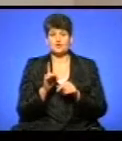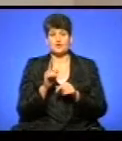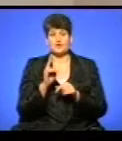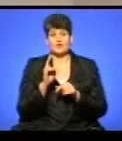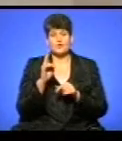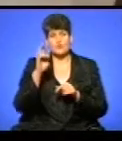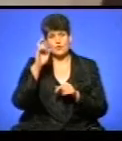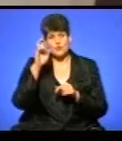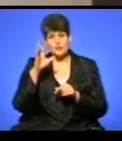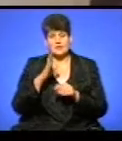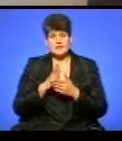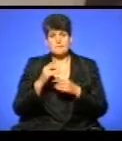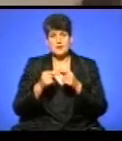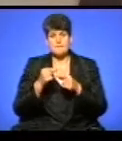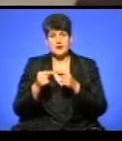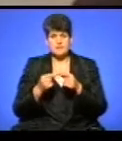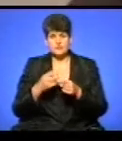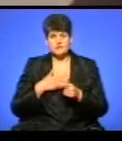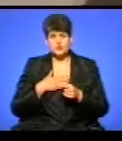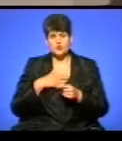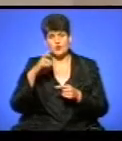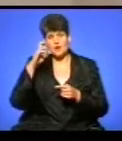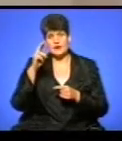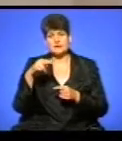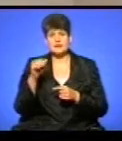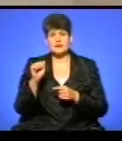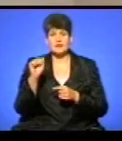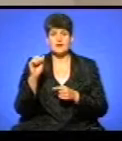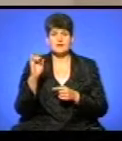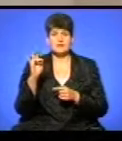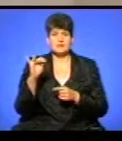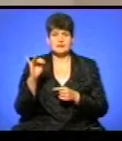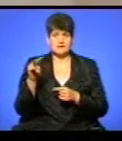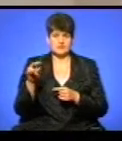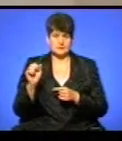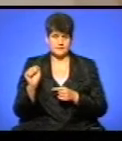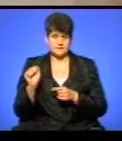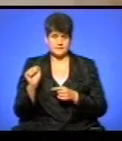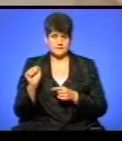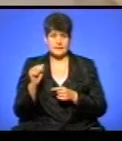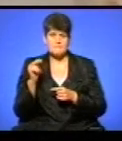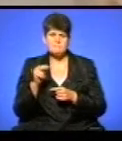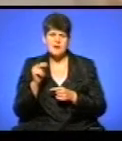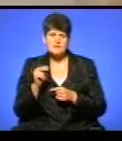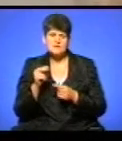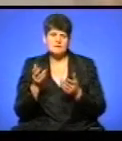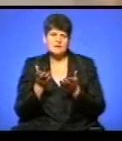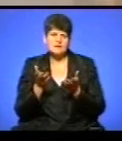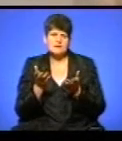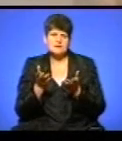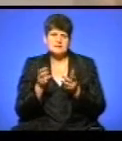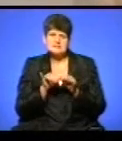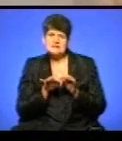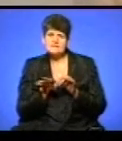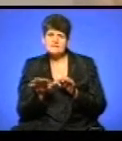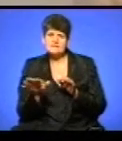він є праправником нашого короля Данила. І те православна якась вітка